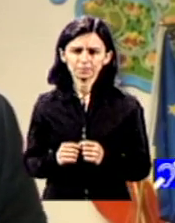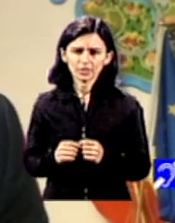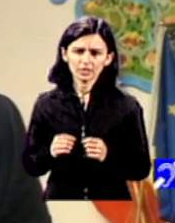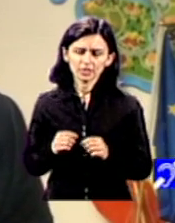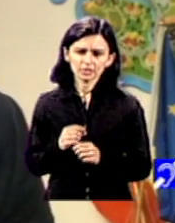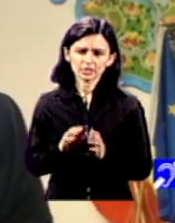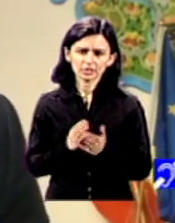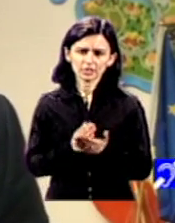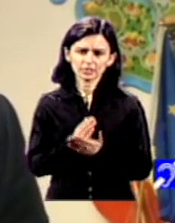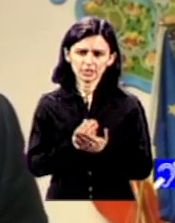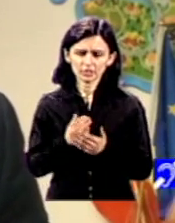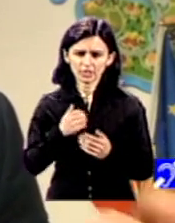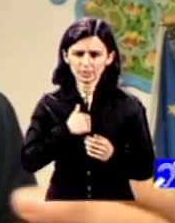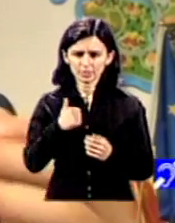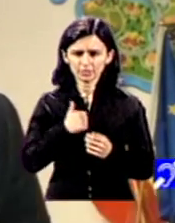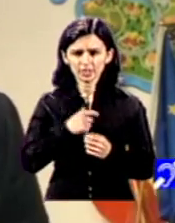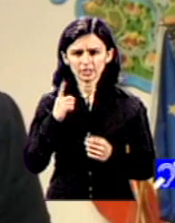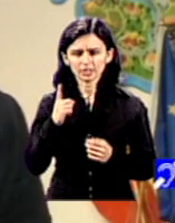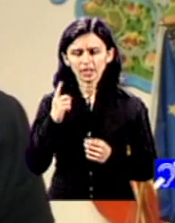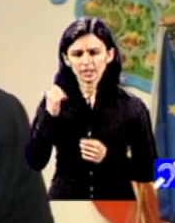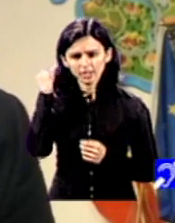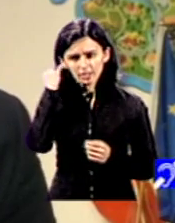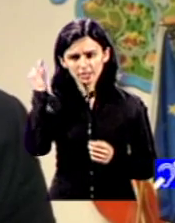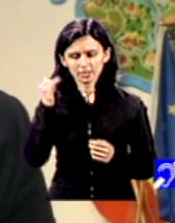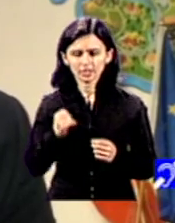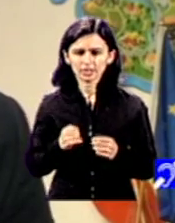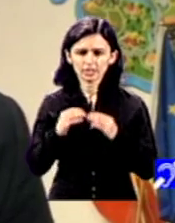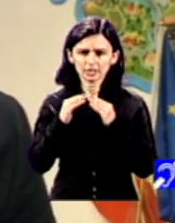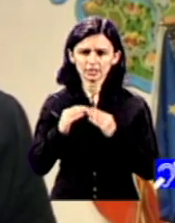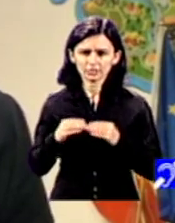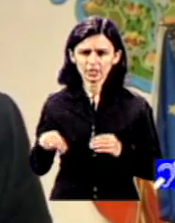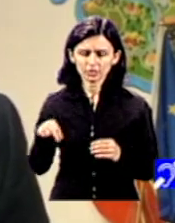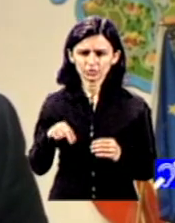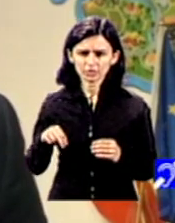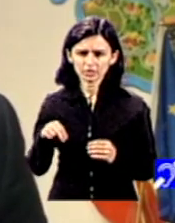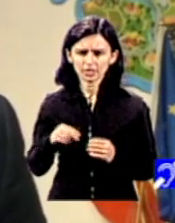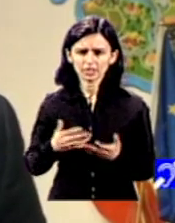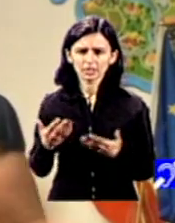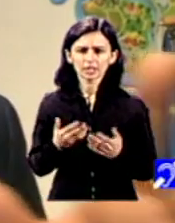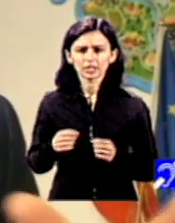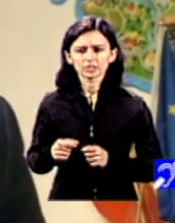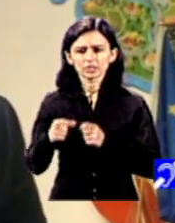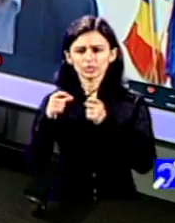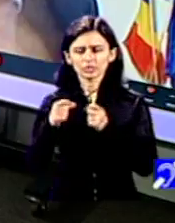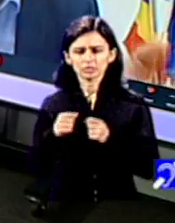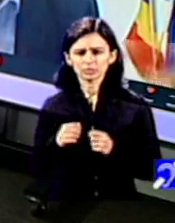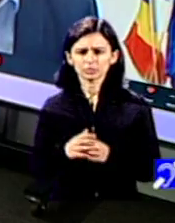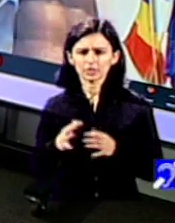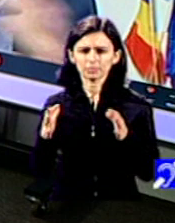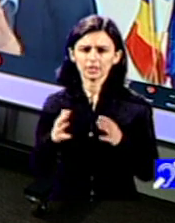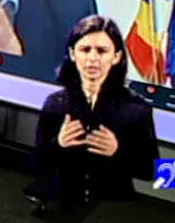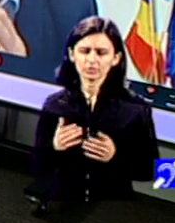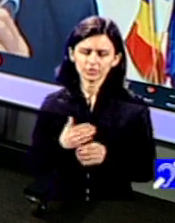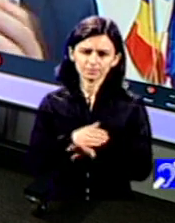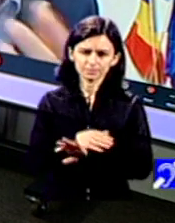serviciile private dar ideea aceea de la nivel județean în care cumva ai o instituție mamut în care intră lume de peste oriunde poate